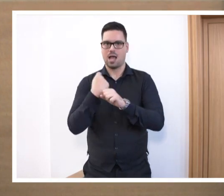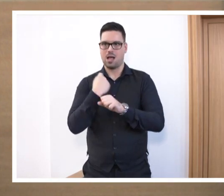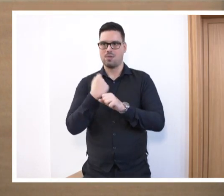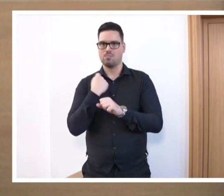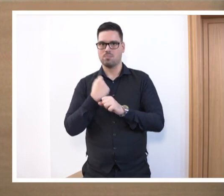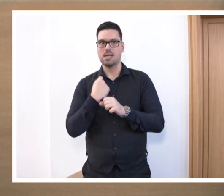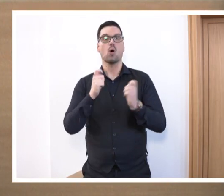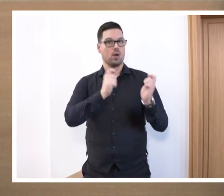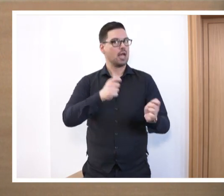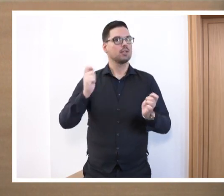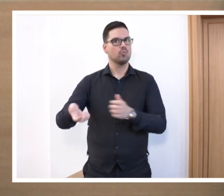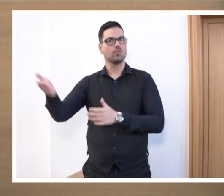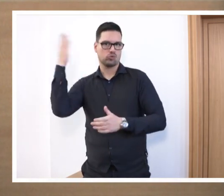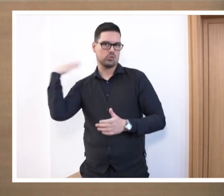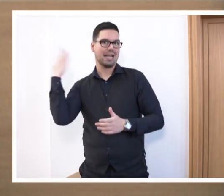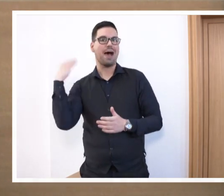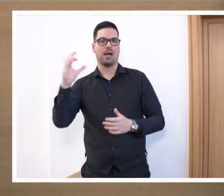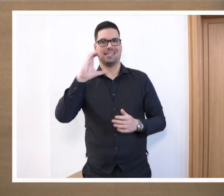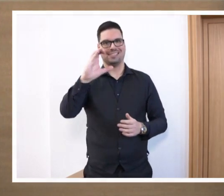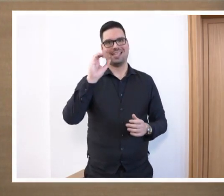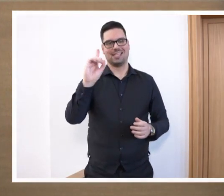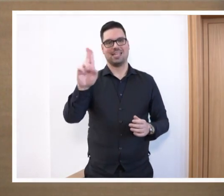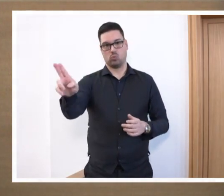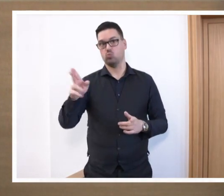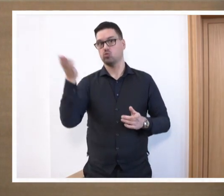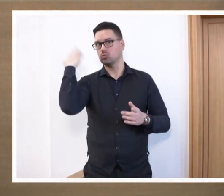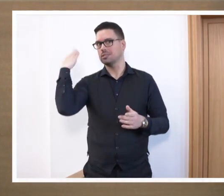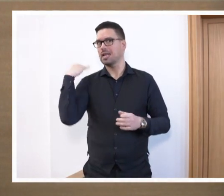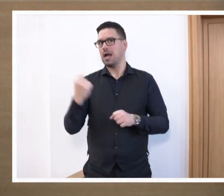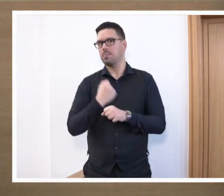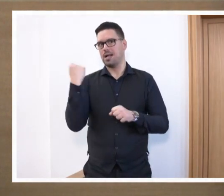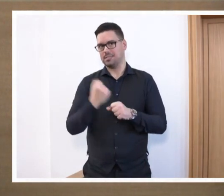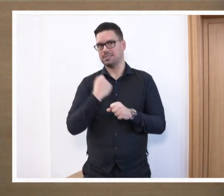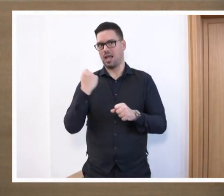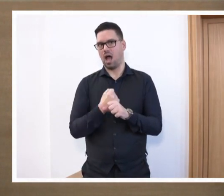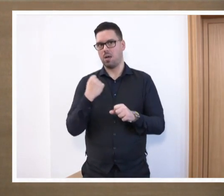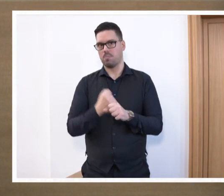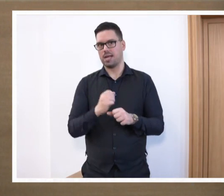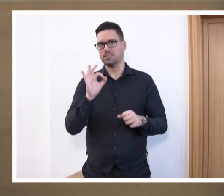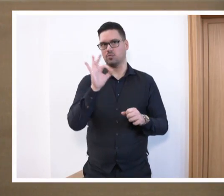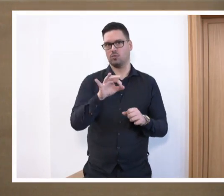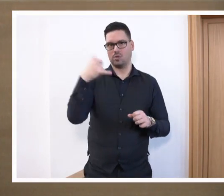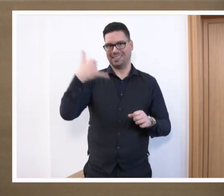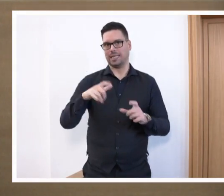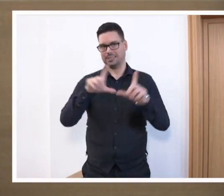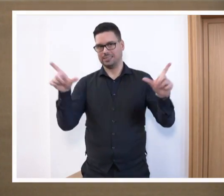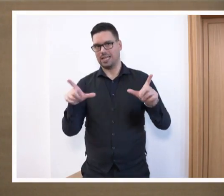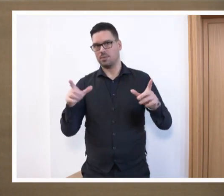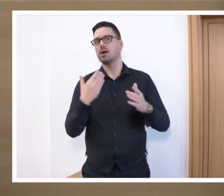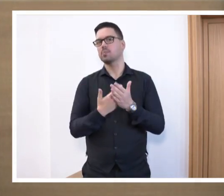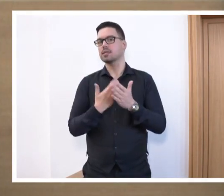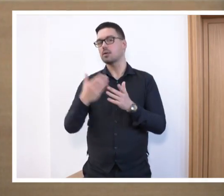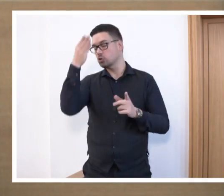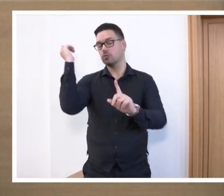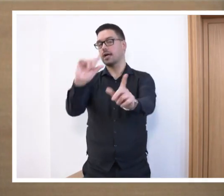Entwürfe erarbeitet hat und auch es dazu gebracht hat, dass hier gemeinsam Gesetze eingebracht worden sind im Landtag. Also das soll dann auch nicht